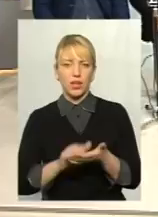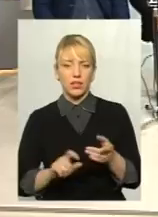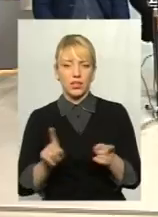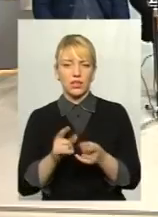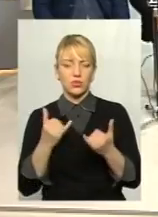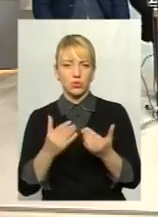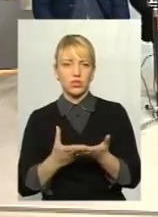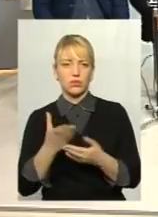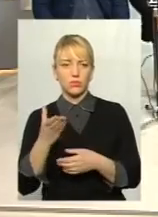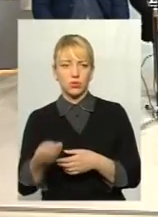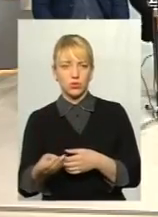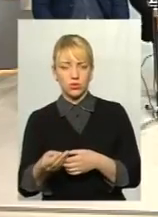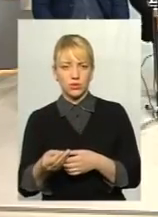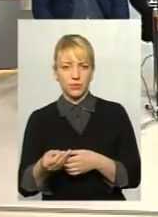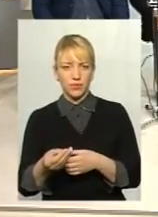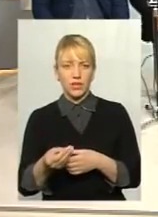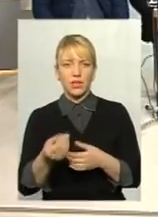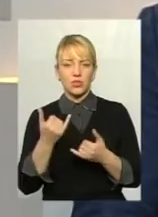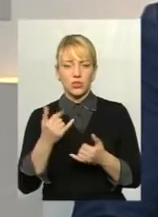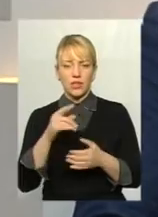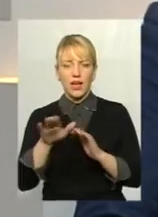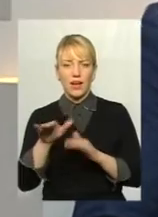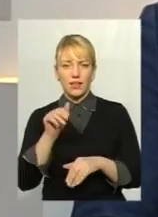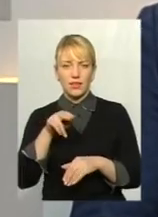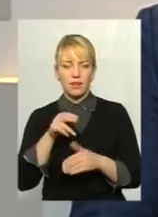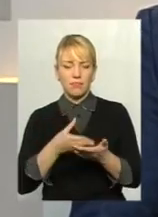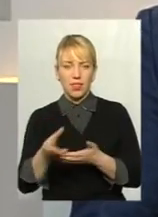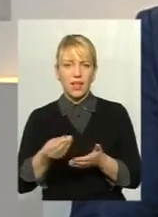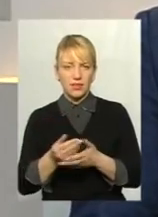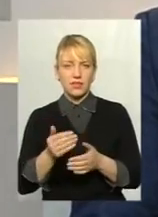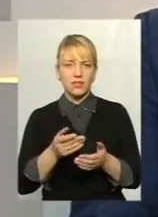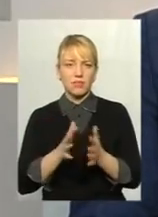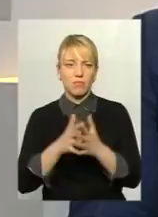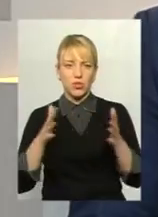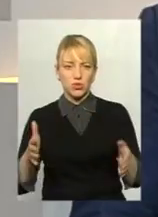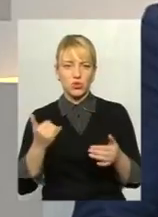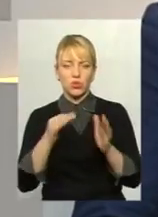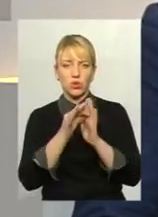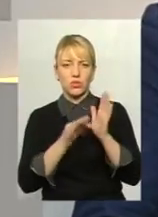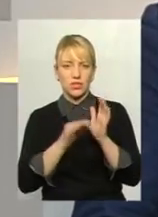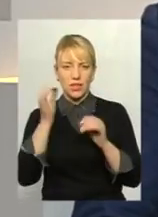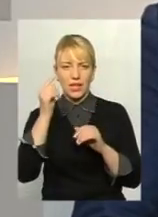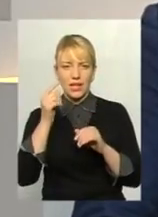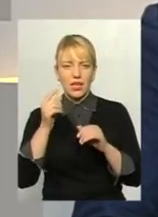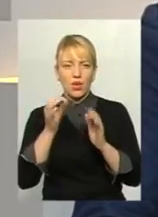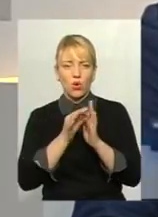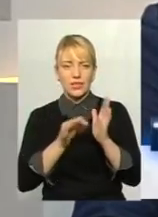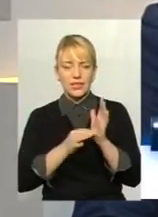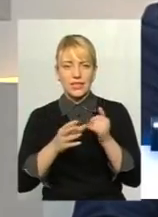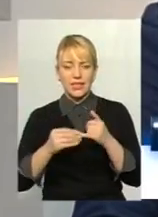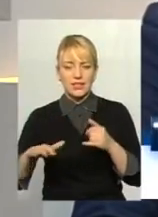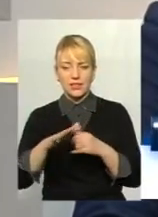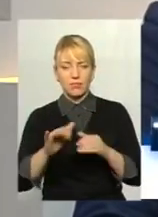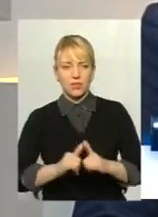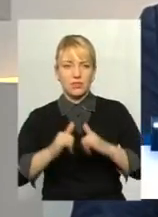сплачують, сьогодні арендна плата збільшується, сьогодні оцінка землі сьогодні у 2017 році збільшиться,